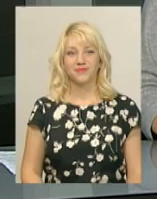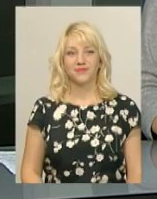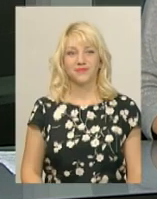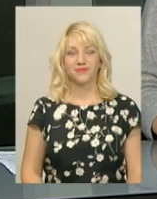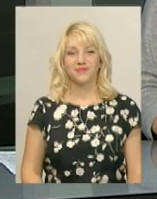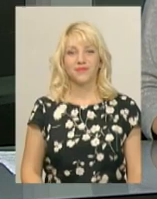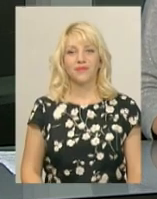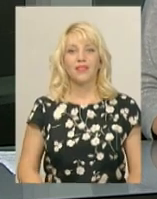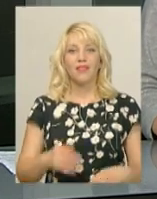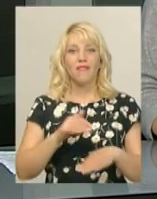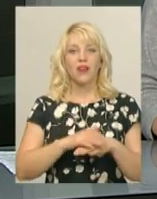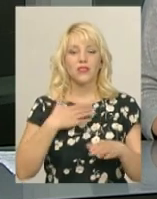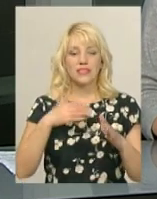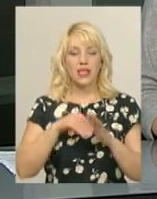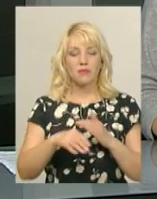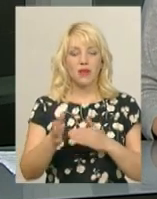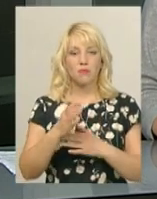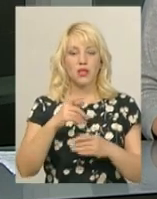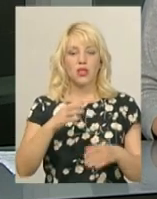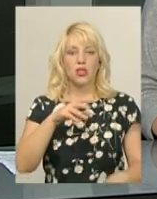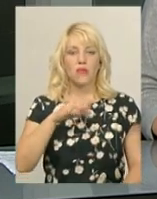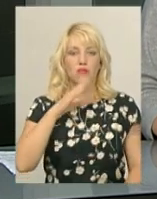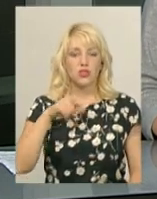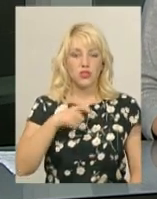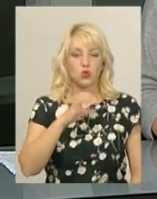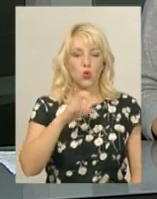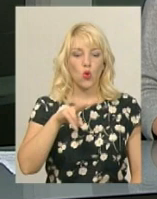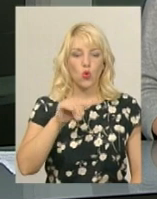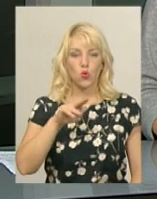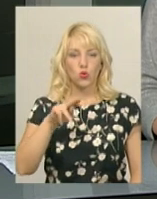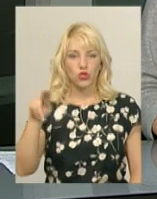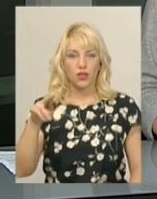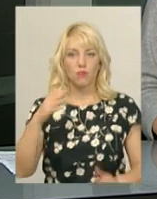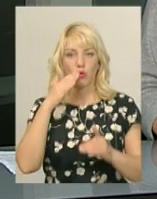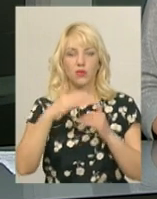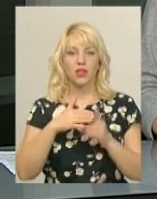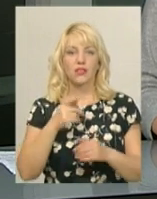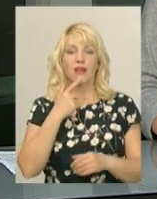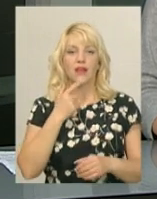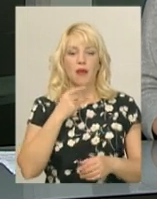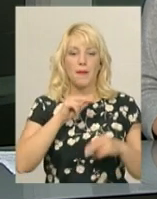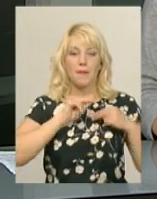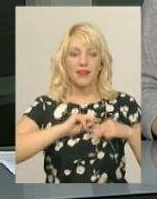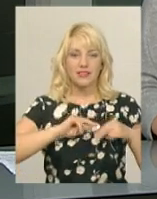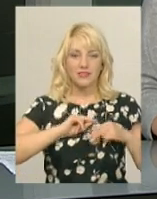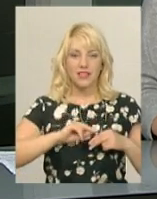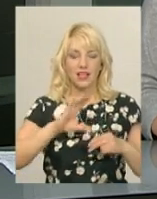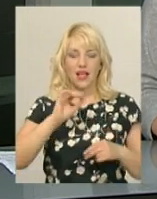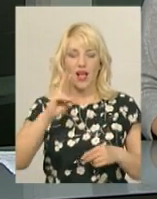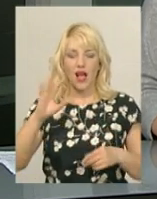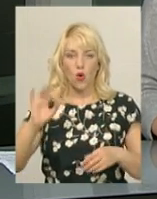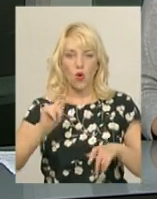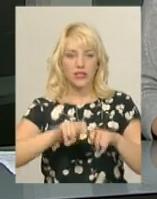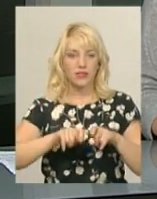Факту загибелі риби у річчі Случ поблизу Красилова працівники Держекоінспекції в Хмельській області не виявили. Про це